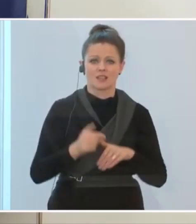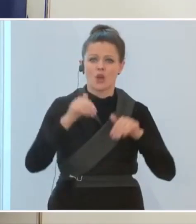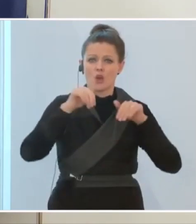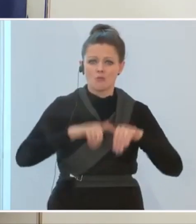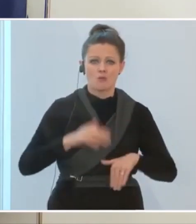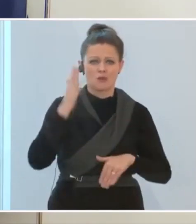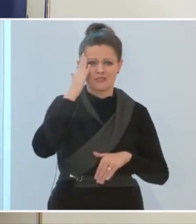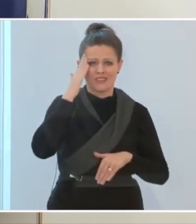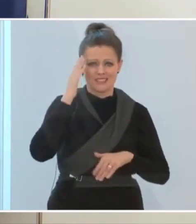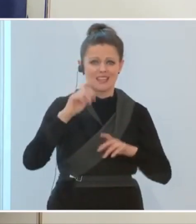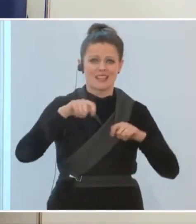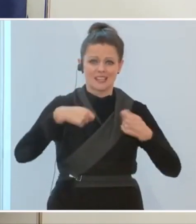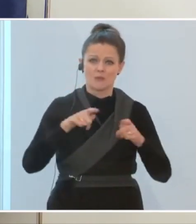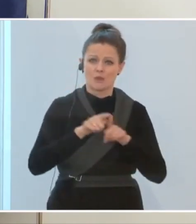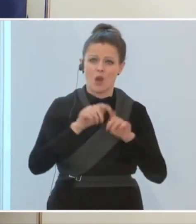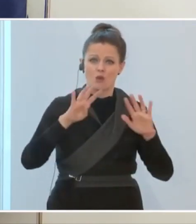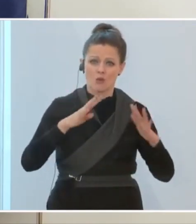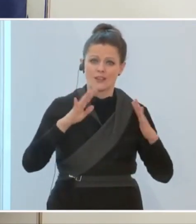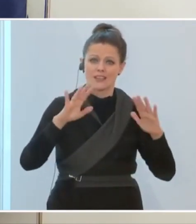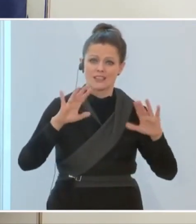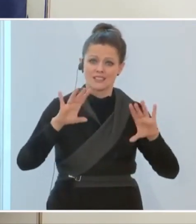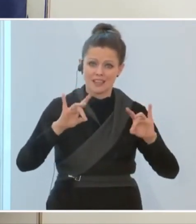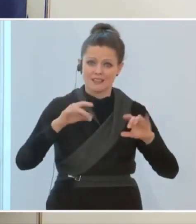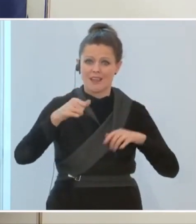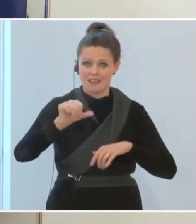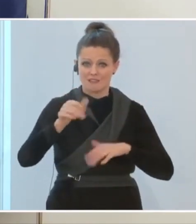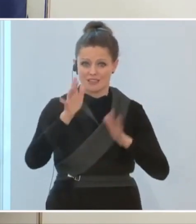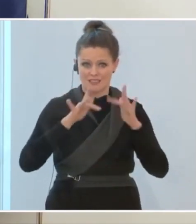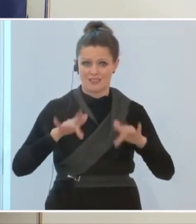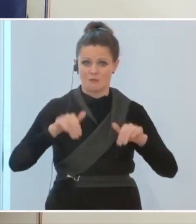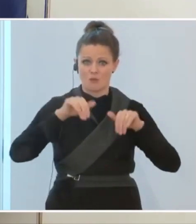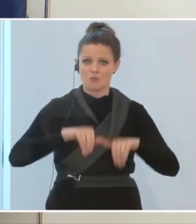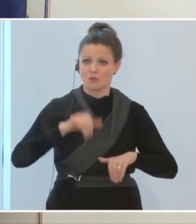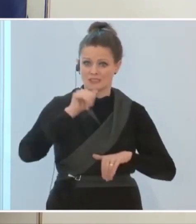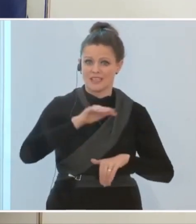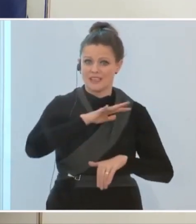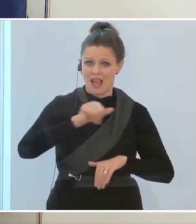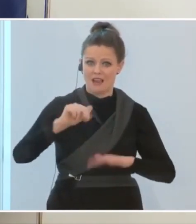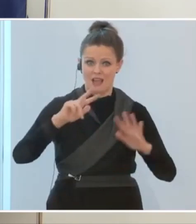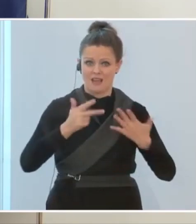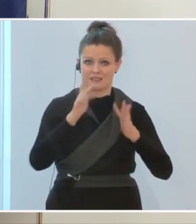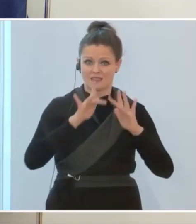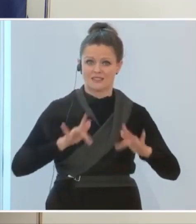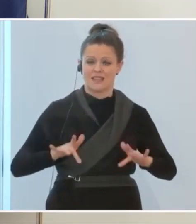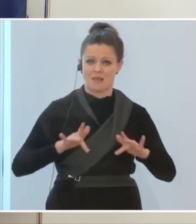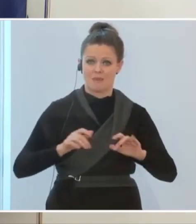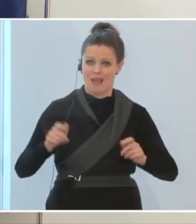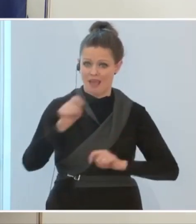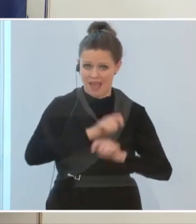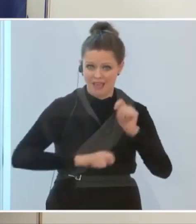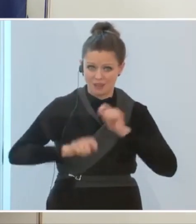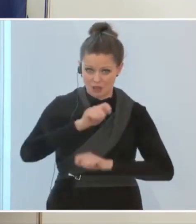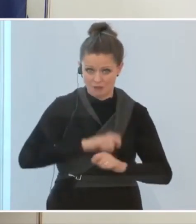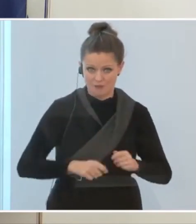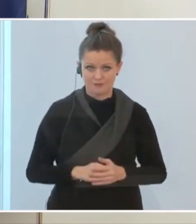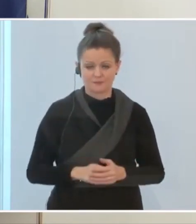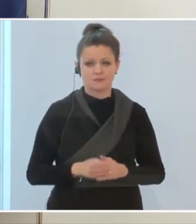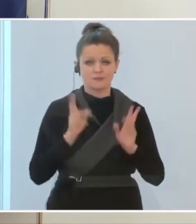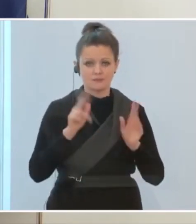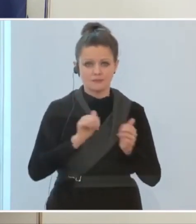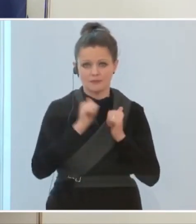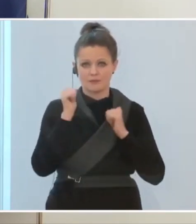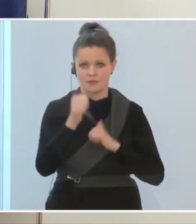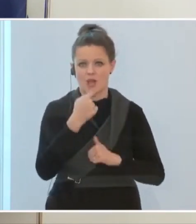einen Tag danach gibt und dass nicht alle gleichzeitig einkaufen gehen müssen. Ich kann Ihnen aber prognostizieren, wenn wir